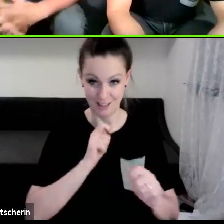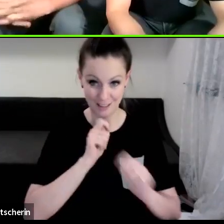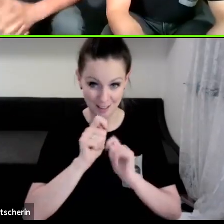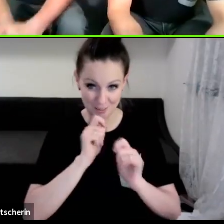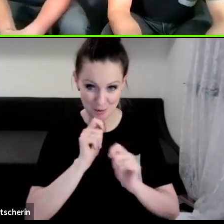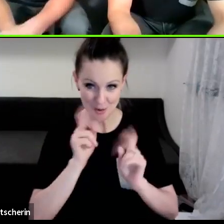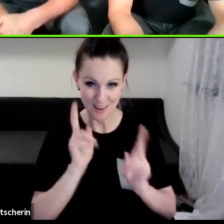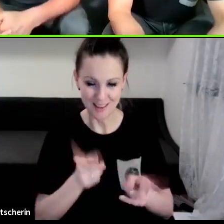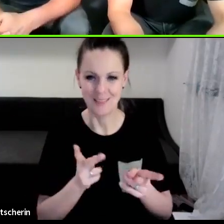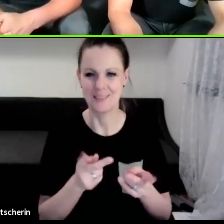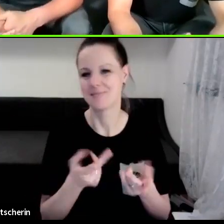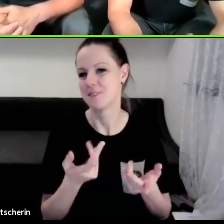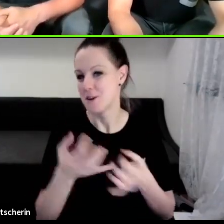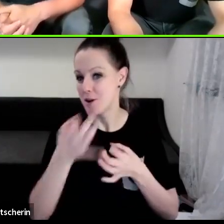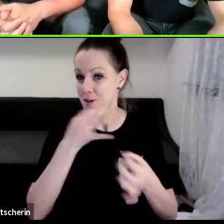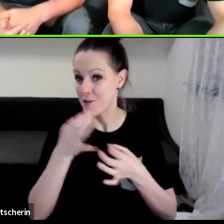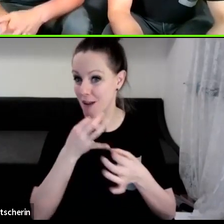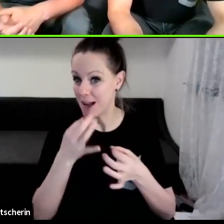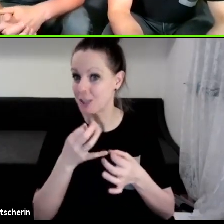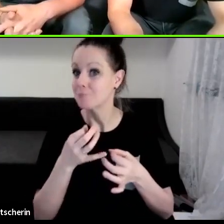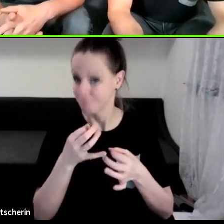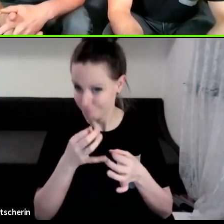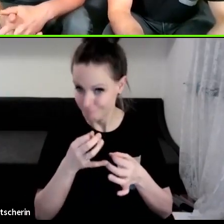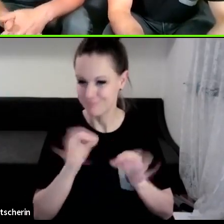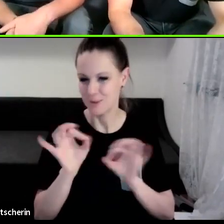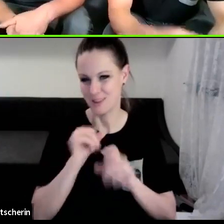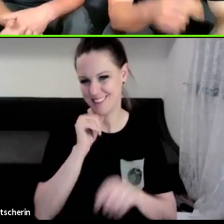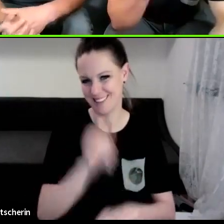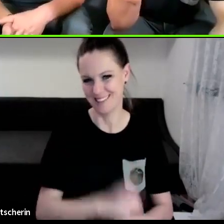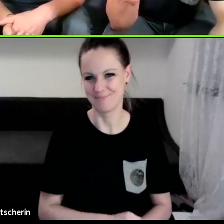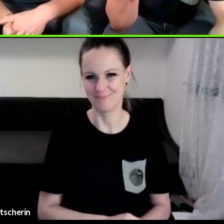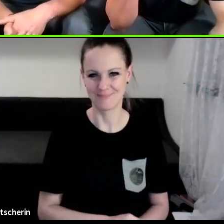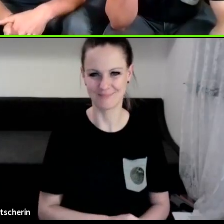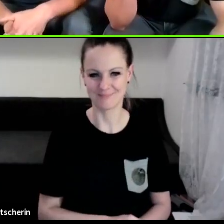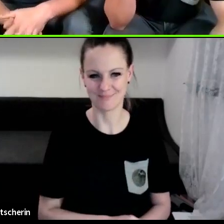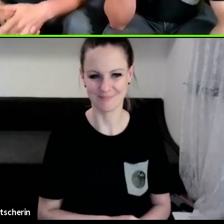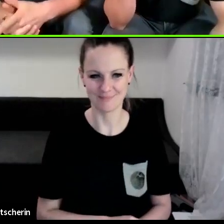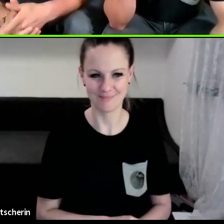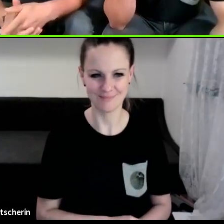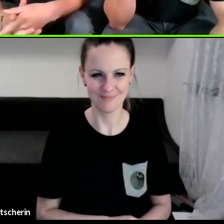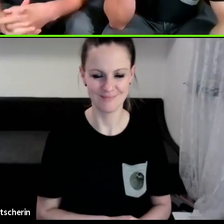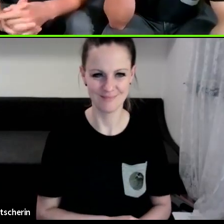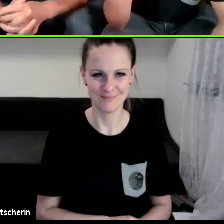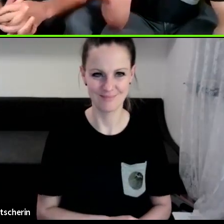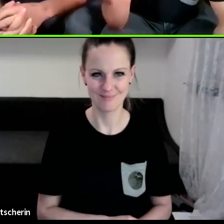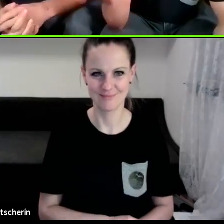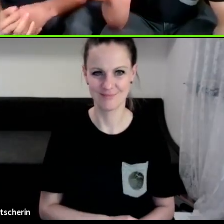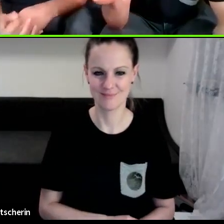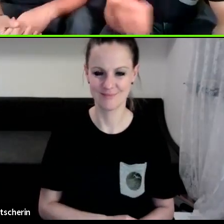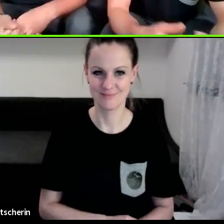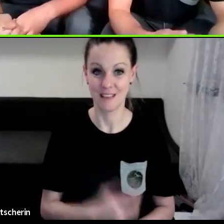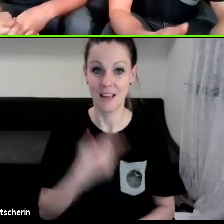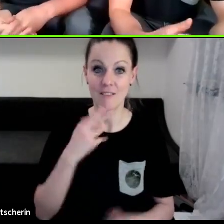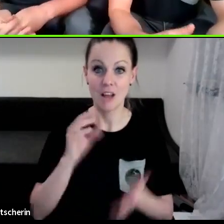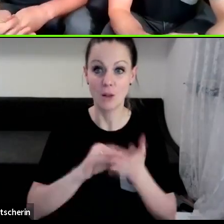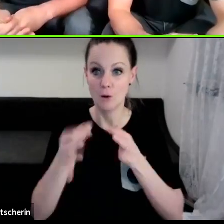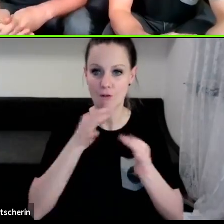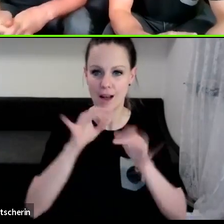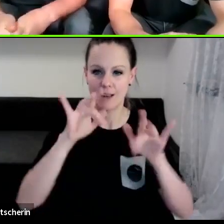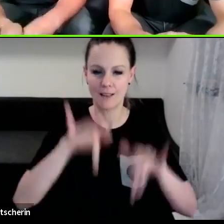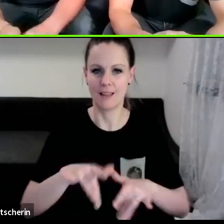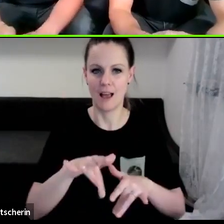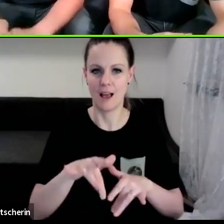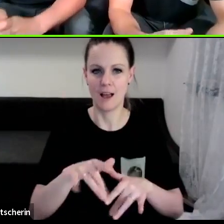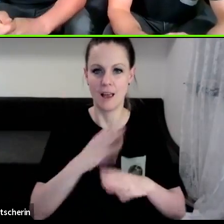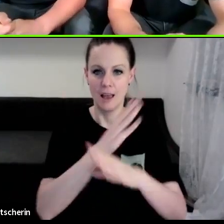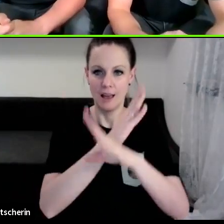schauen, ob sie sich den Fragen stellt. Genau. Gut, also jetzt, wie gesagt, auf die, wer noch Fragen hat, auf die Lake